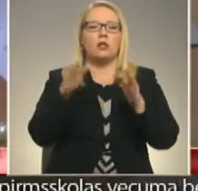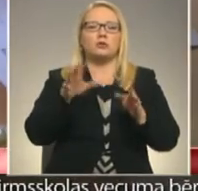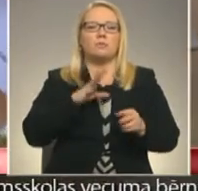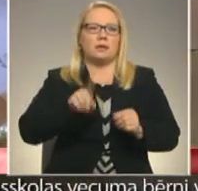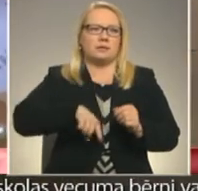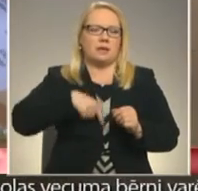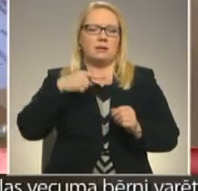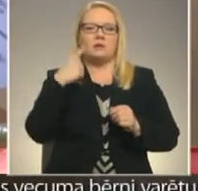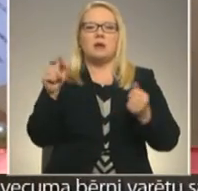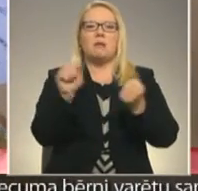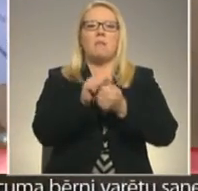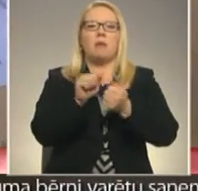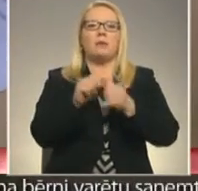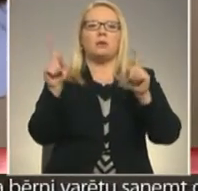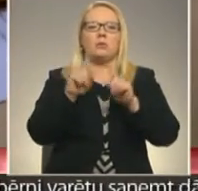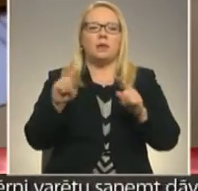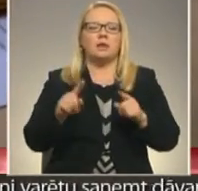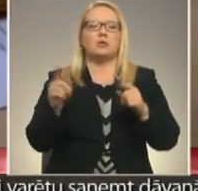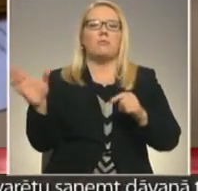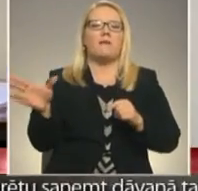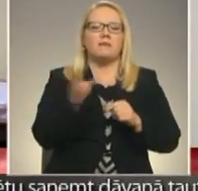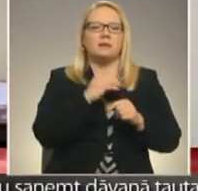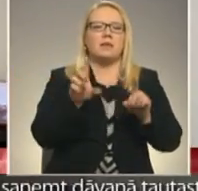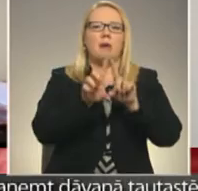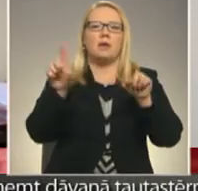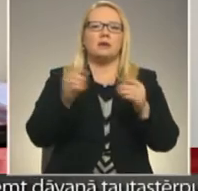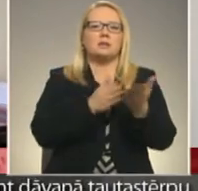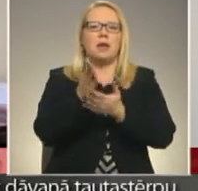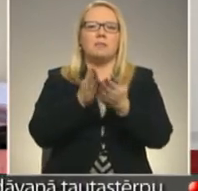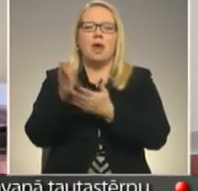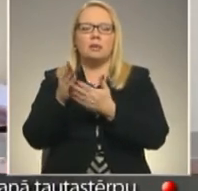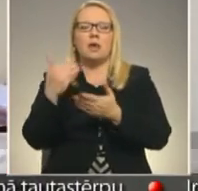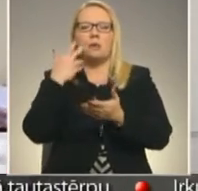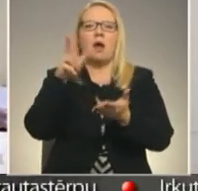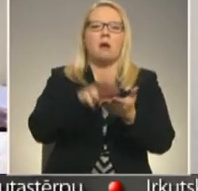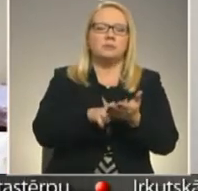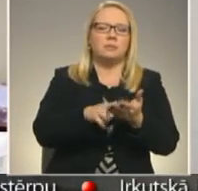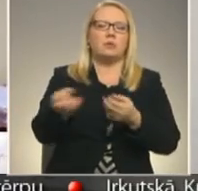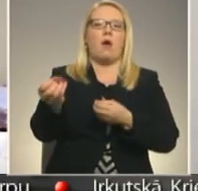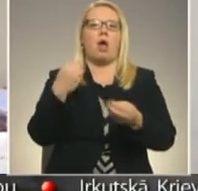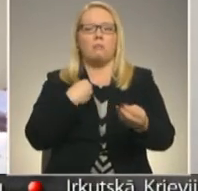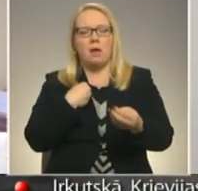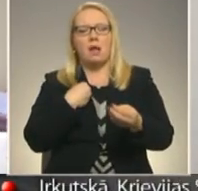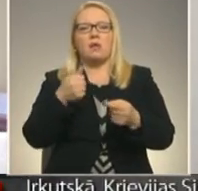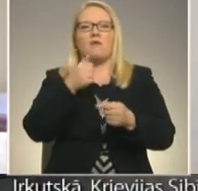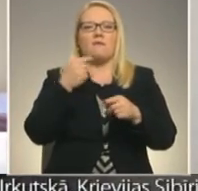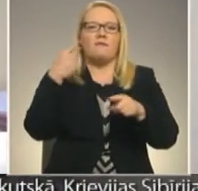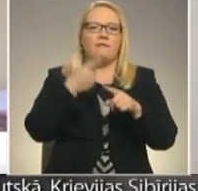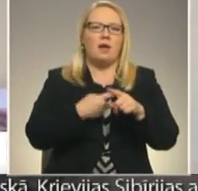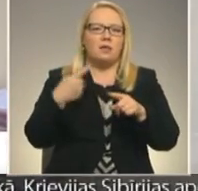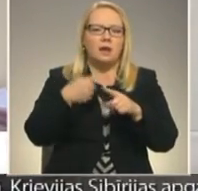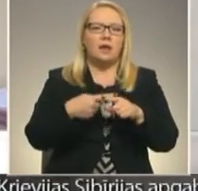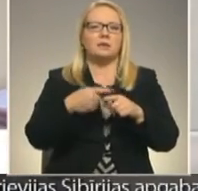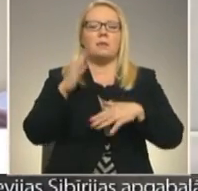Papīra lietas, kas pa visām iestādēm jānas, kamēr apstiprina, atdod apakaļ, tad tu vēl mēģini, tad vēl